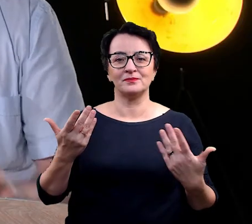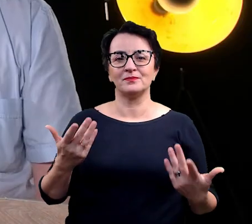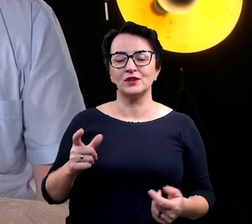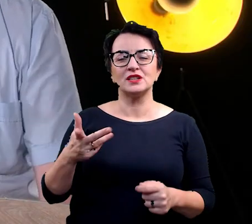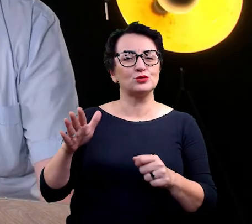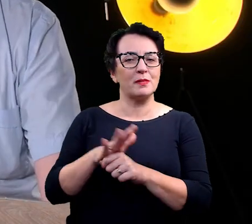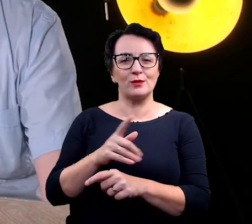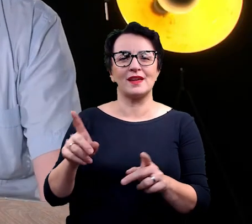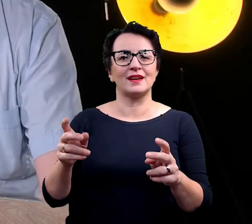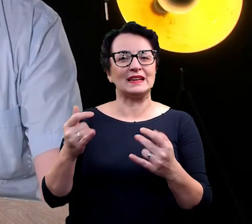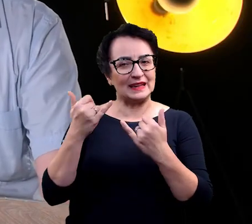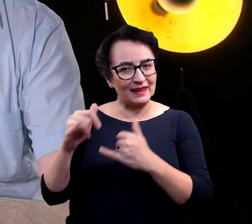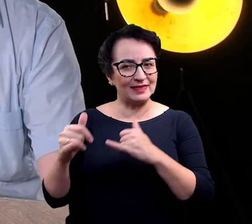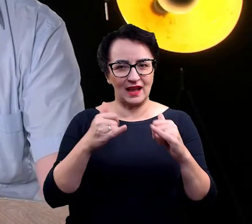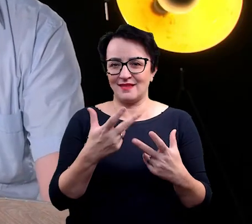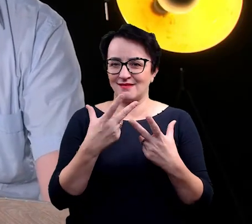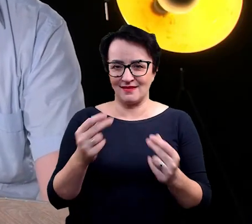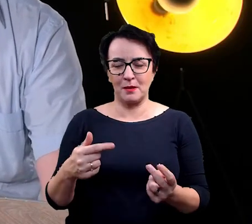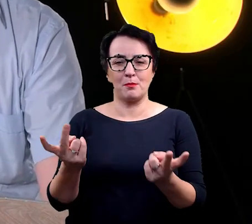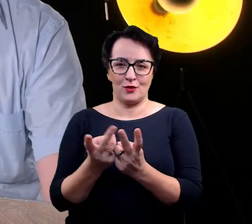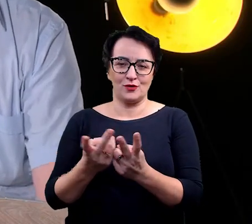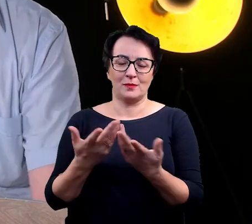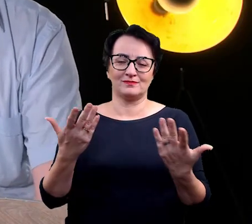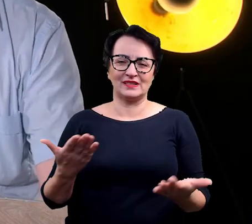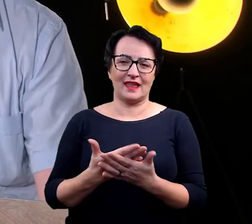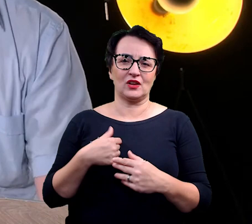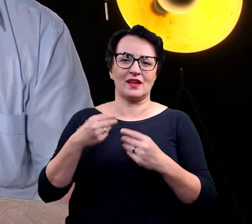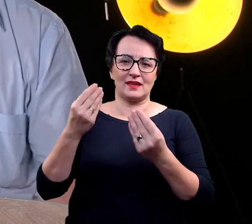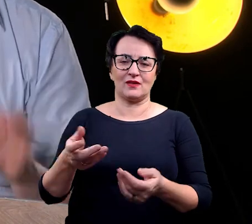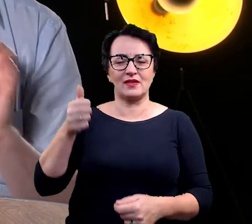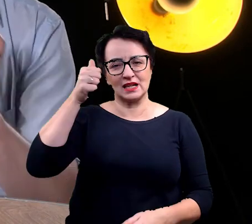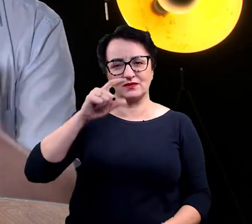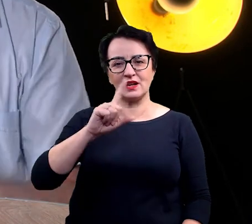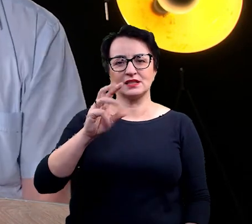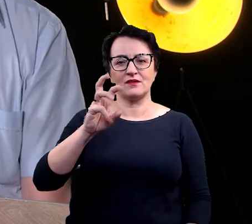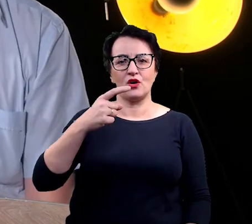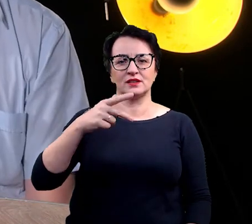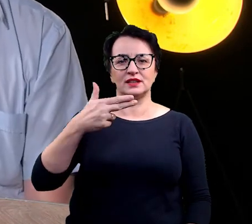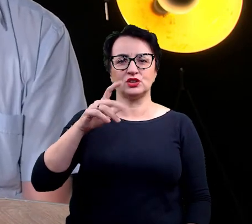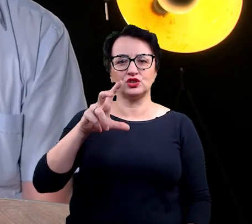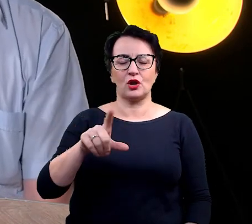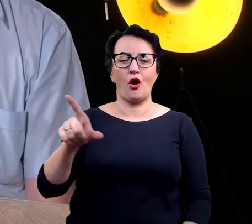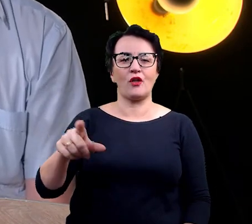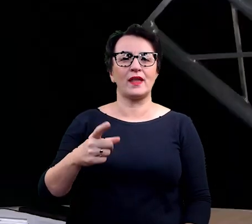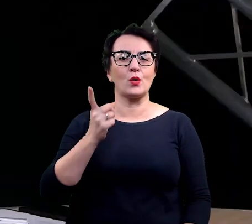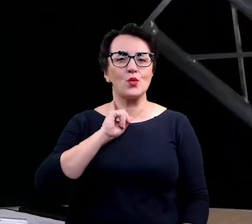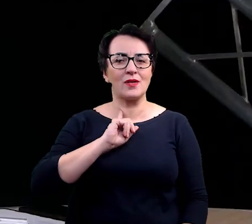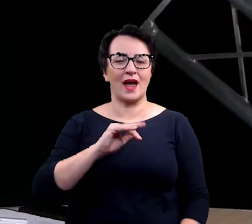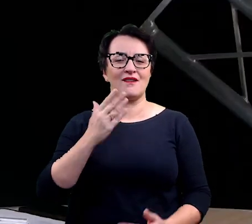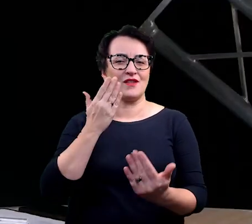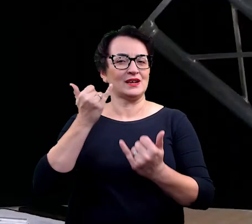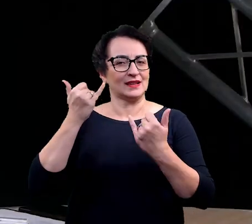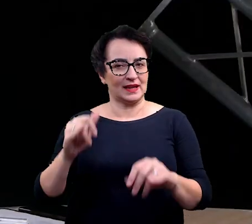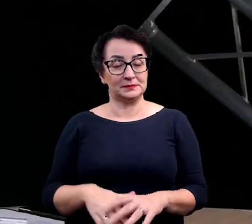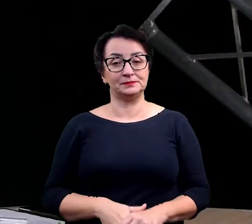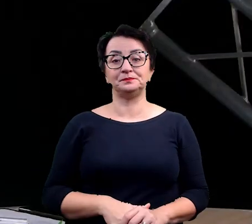od tego, co jest na świecie. I stąd ta nazwa zwodniczy, że ta roślina zwodzi nas swoim wyglądem trochę. A czy ten